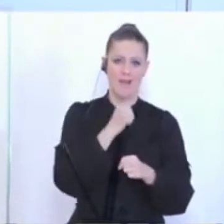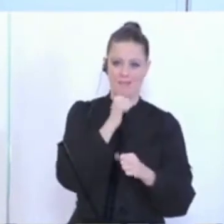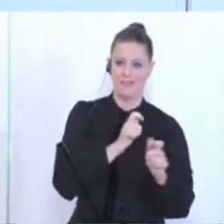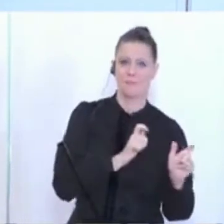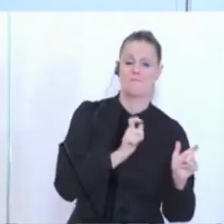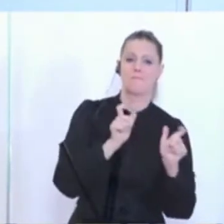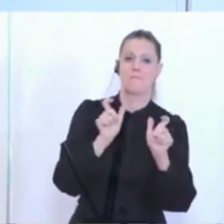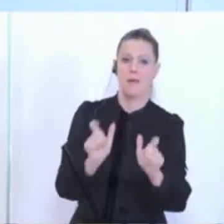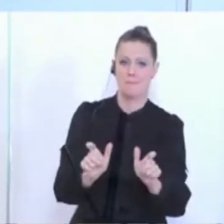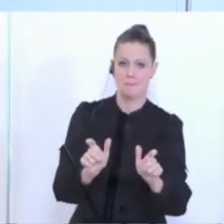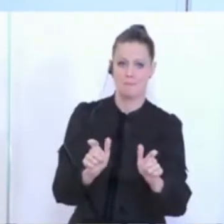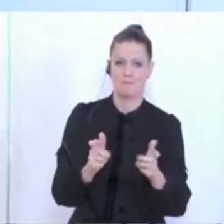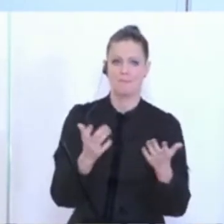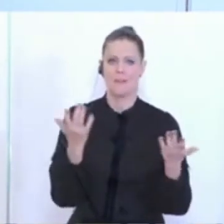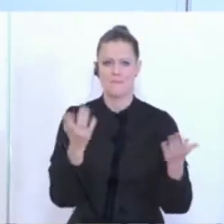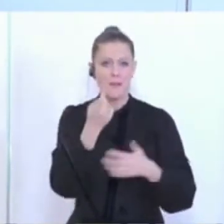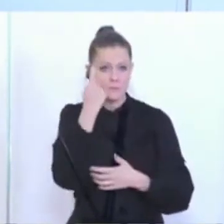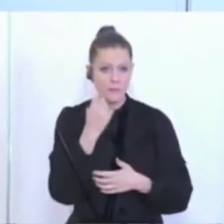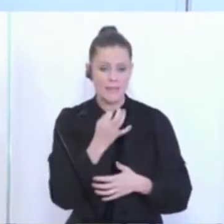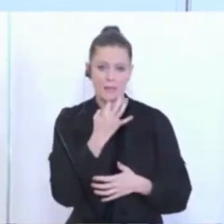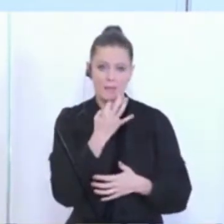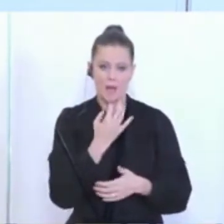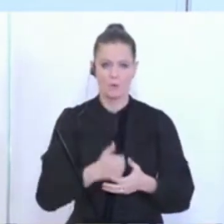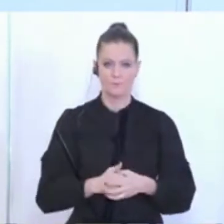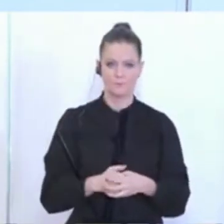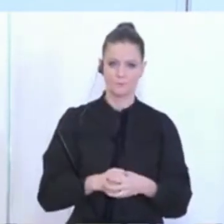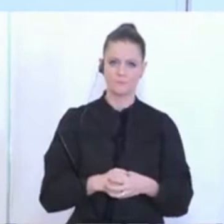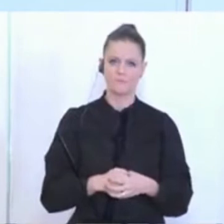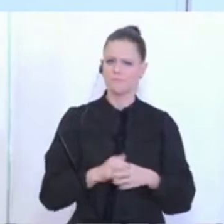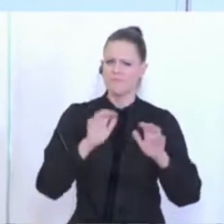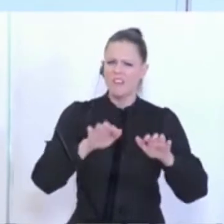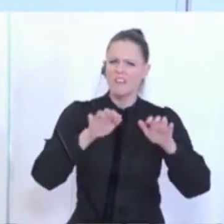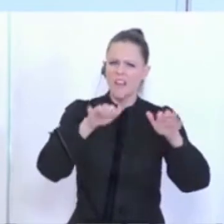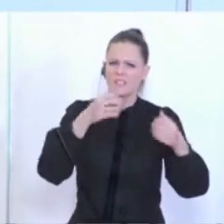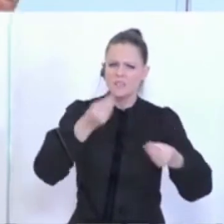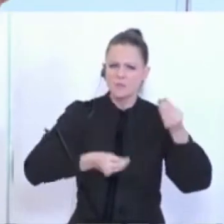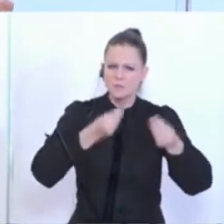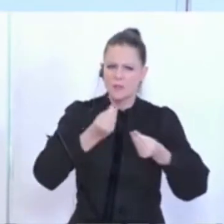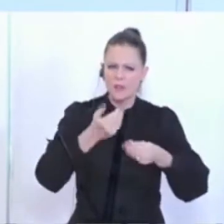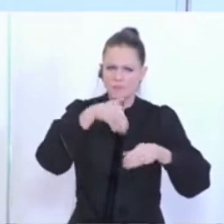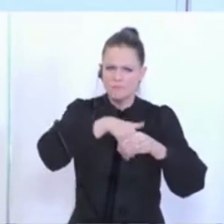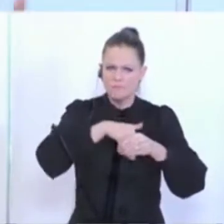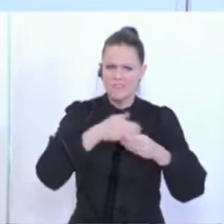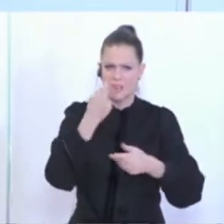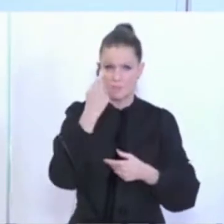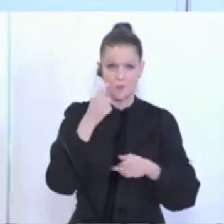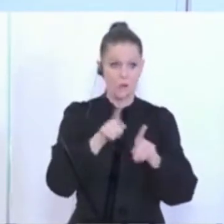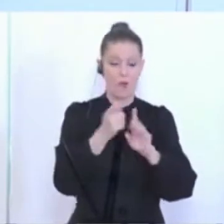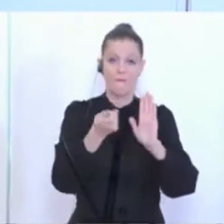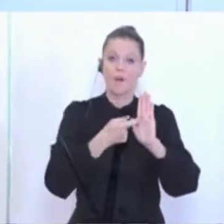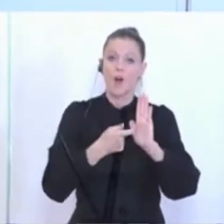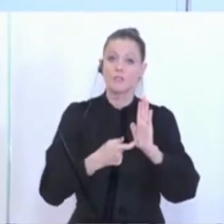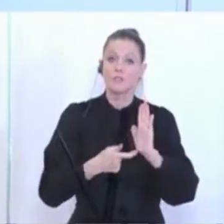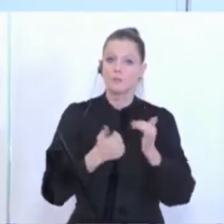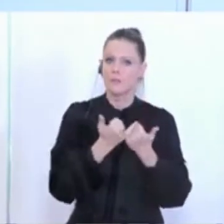Was ist darunter jetzt einmal zu verstehen im Näheren unter so einem Geisterspiel? Nun, und was sind die Voraussetzungen